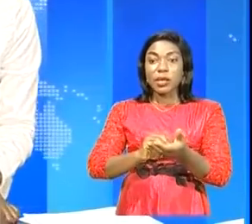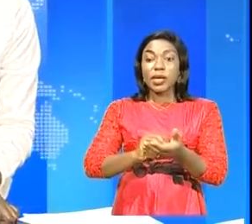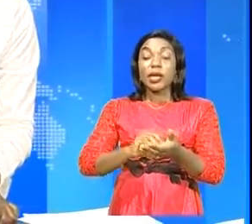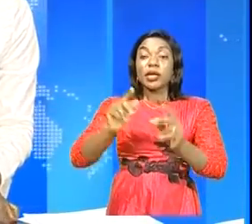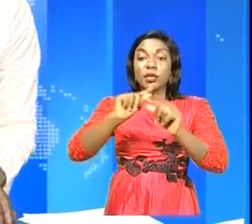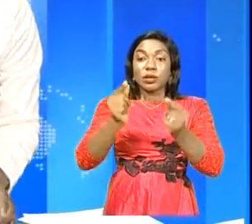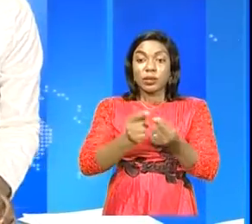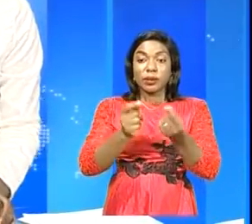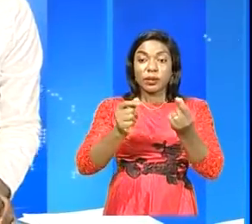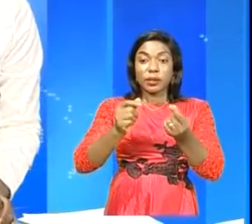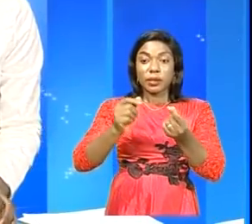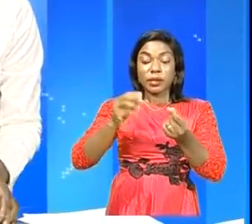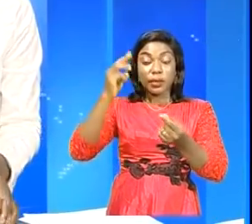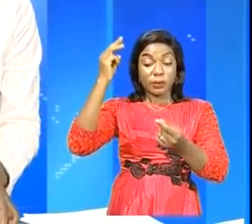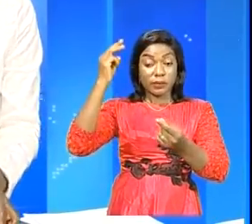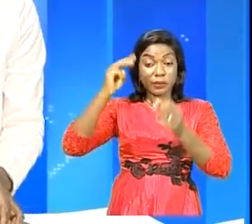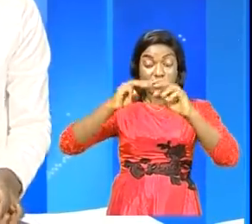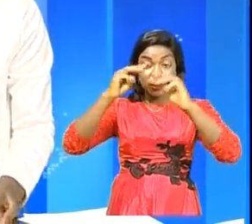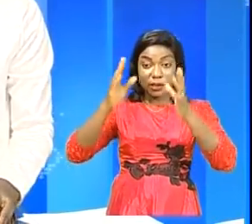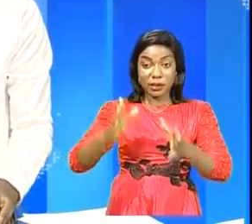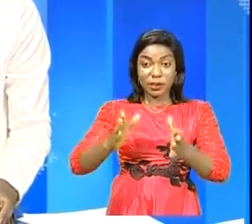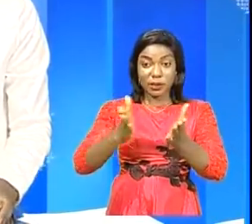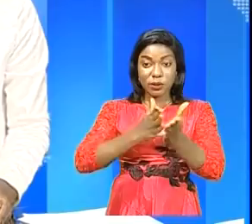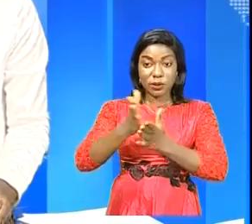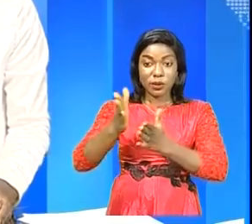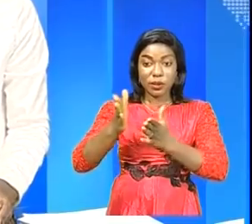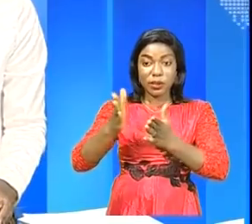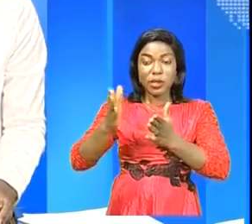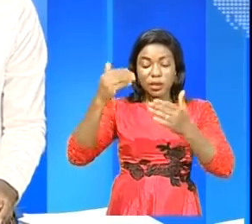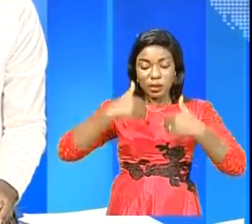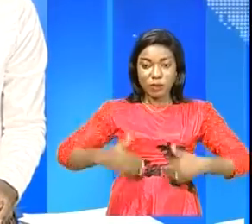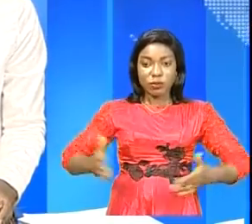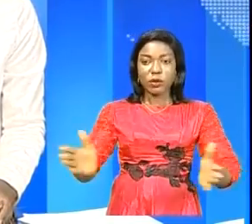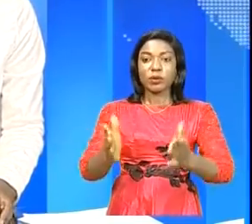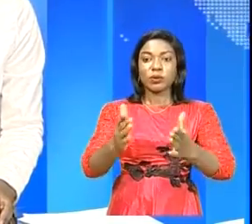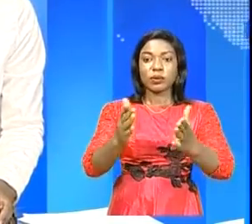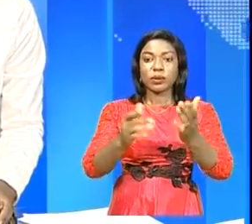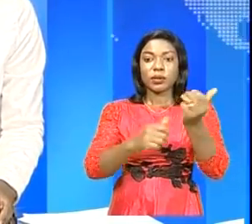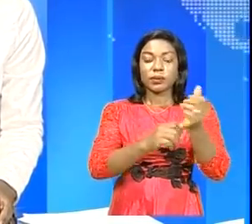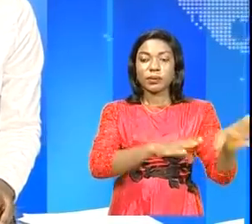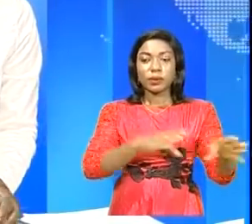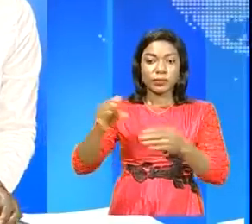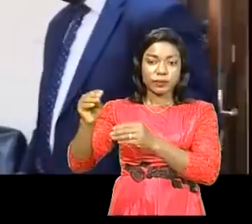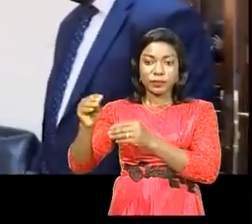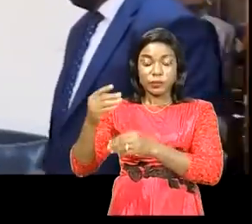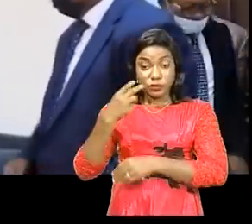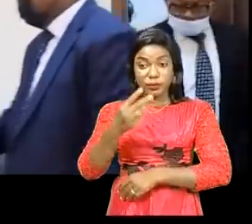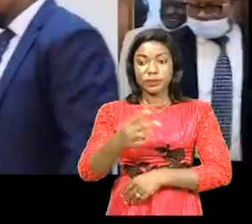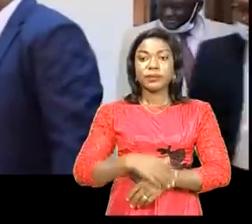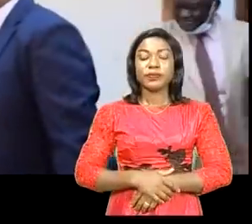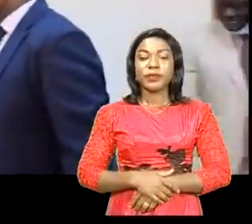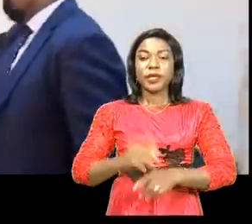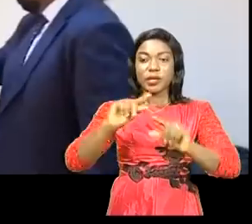délégation du ministère de Douazuma séjourne à Goma pour réconforter le sinistre d'Igoma. Une